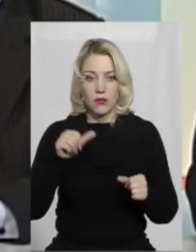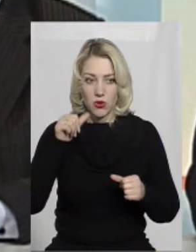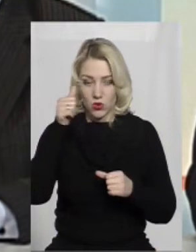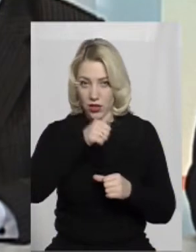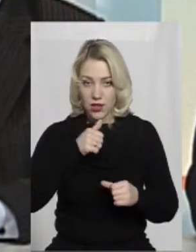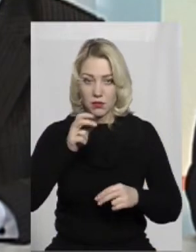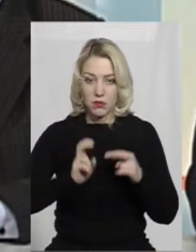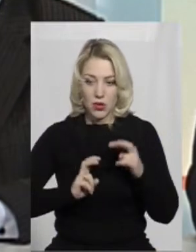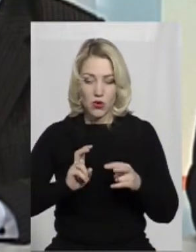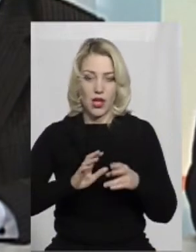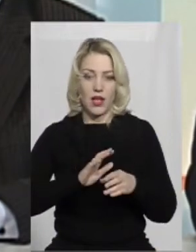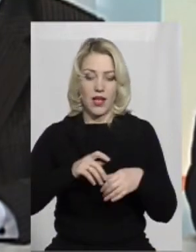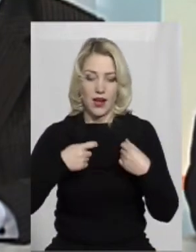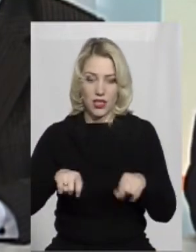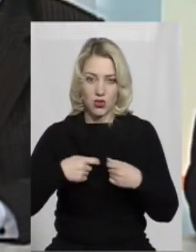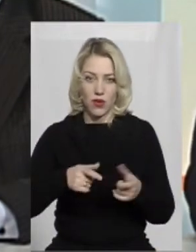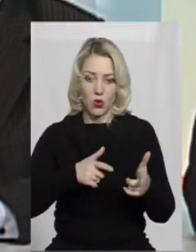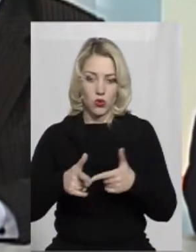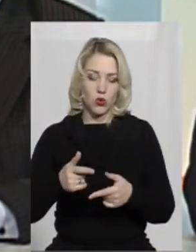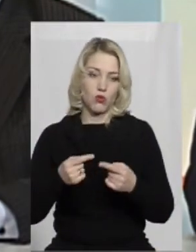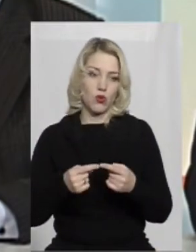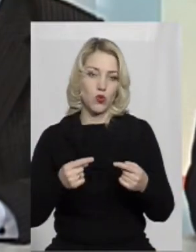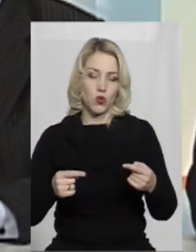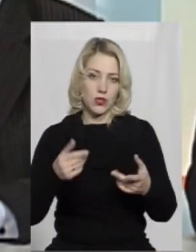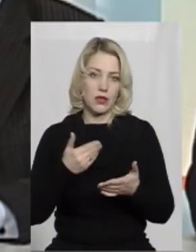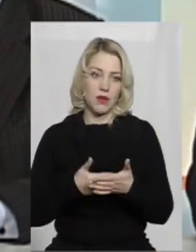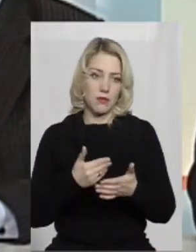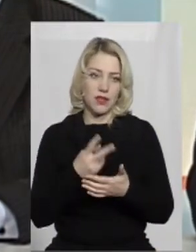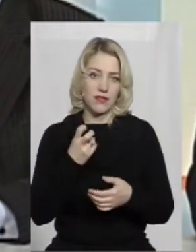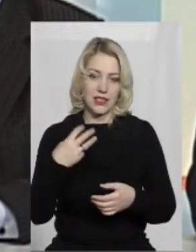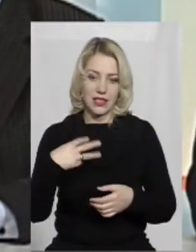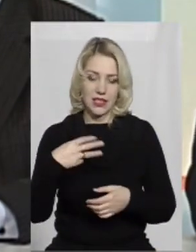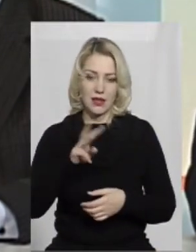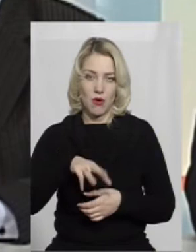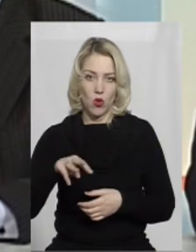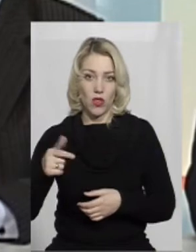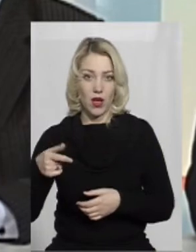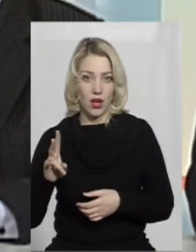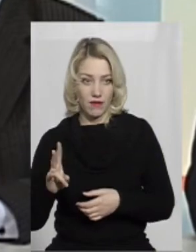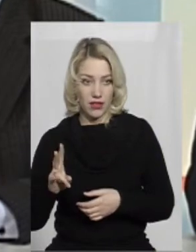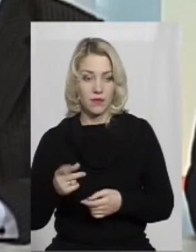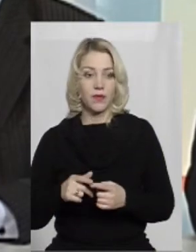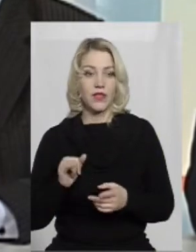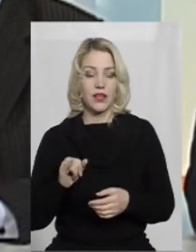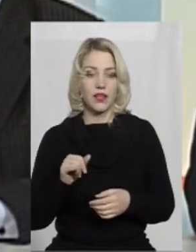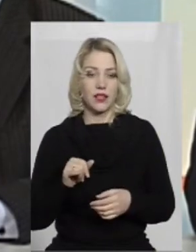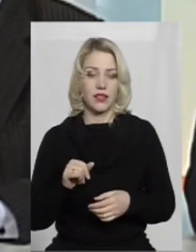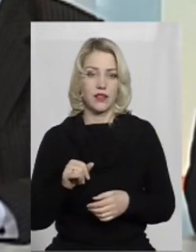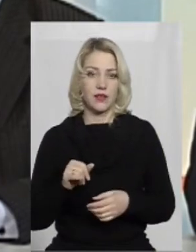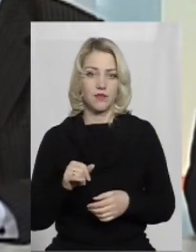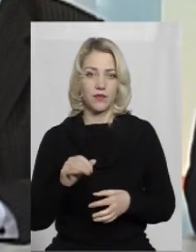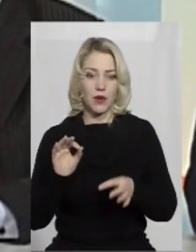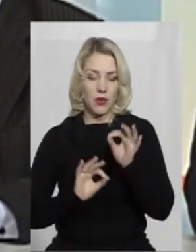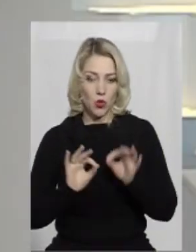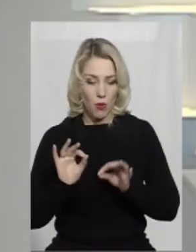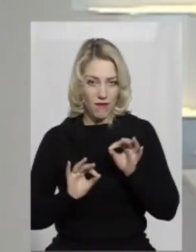підприємство реалізувало готової продукції приблизно на 230 мільйонів гривень. І питома вага